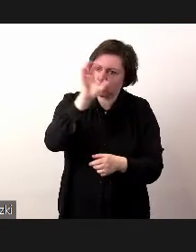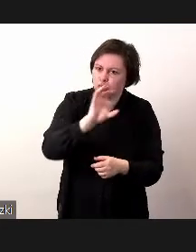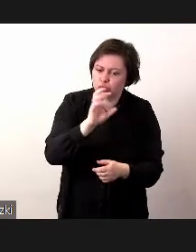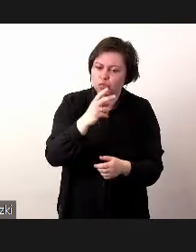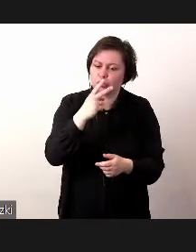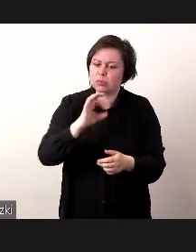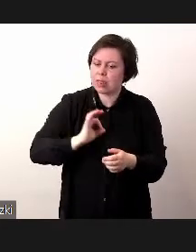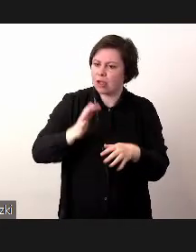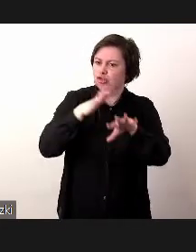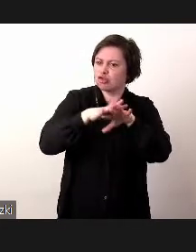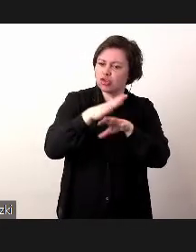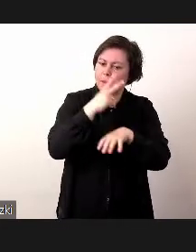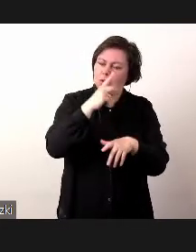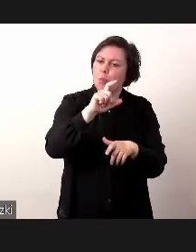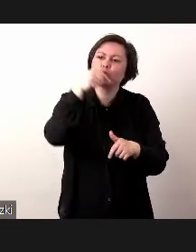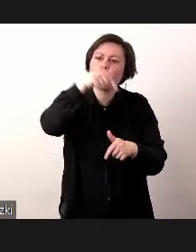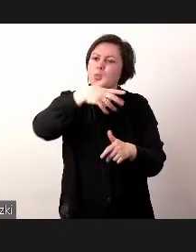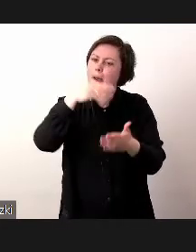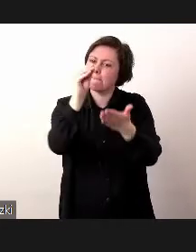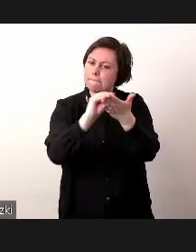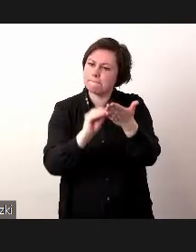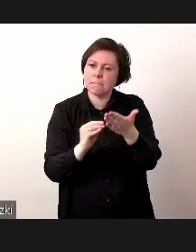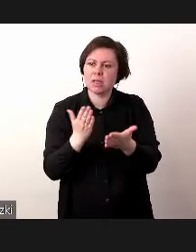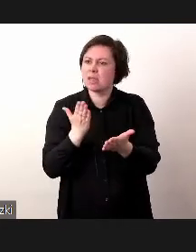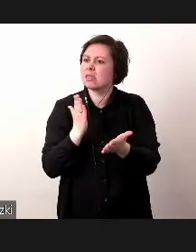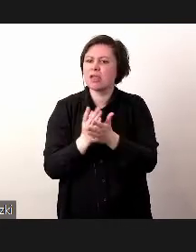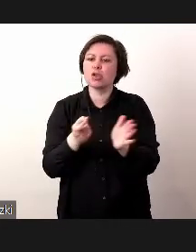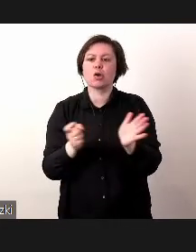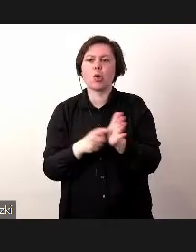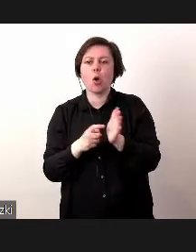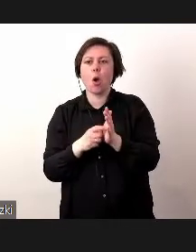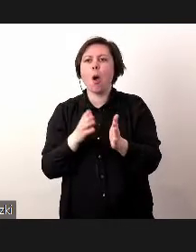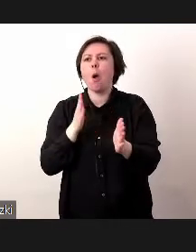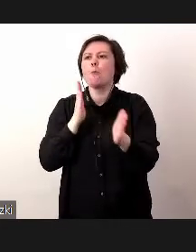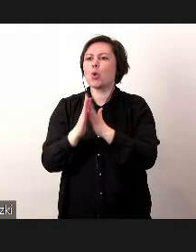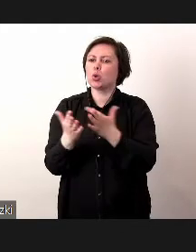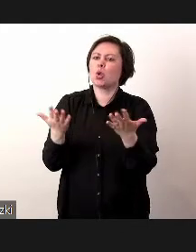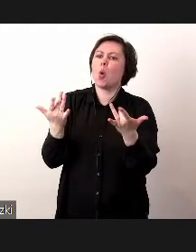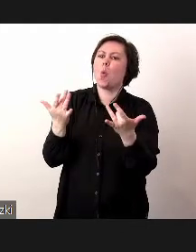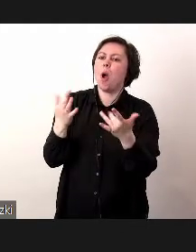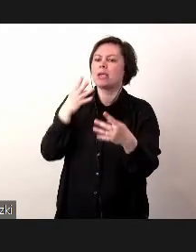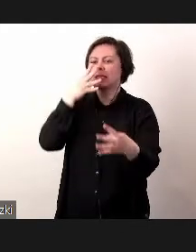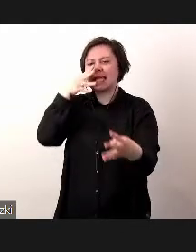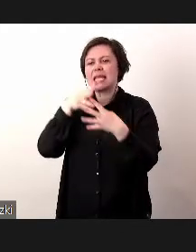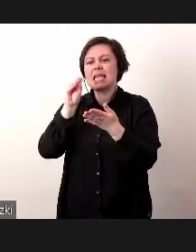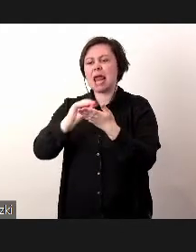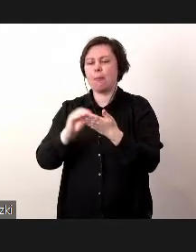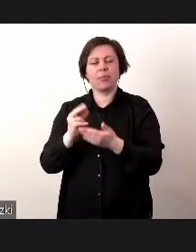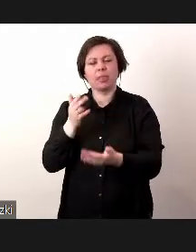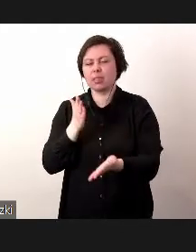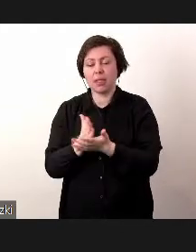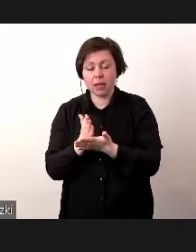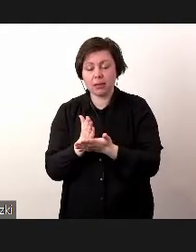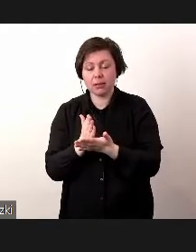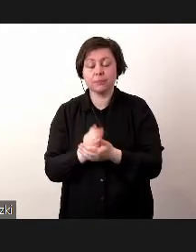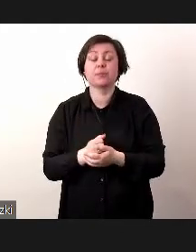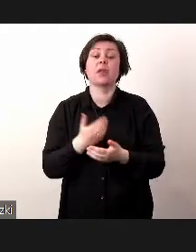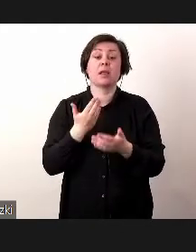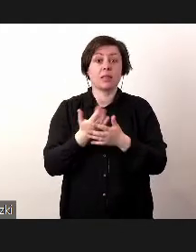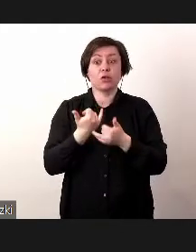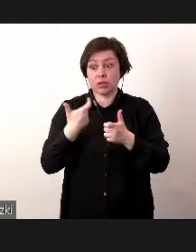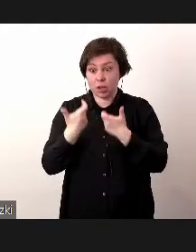danych w naszym systemie, nie tylko oczekują od nas prostych raportów, także żeby podejść do takiego